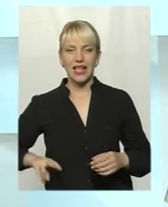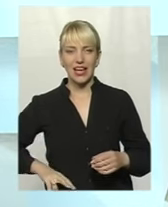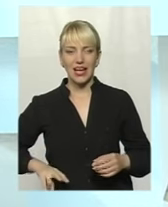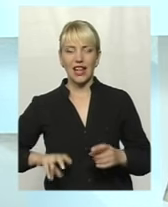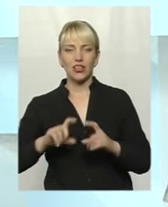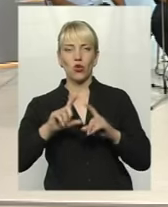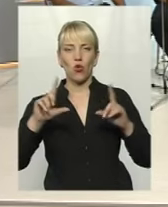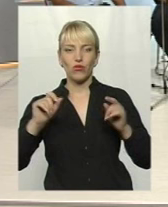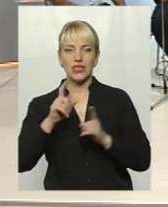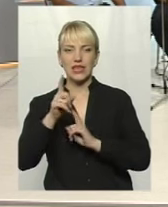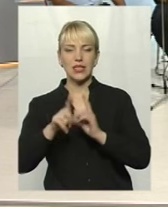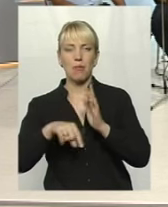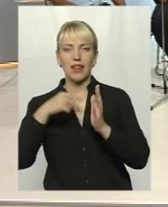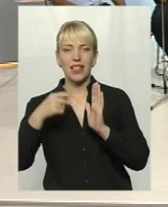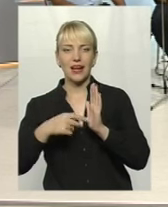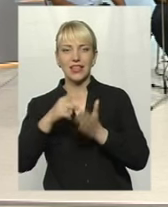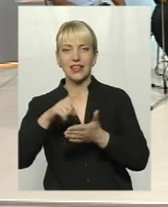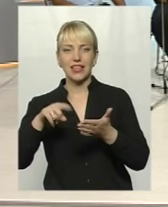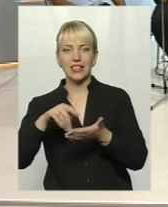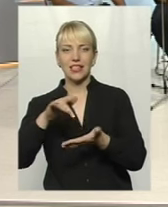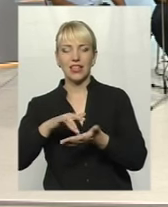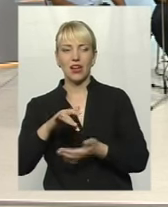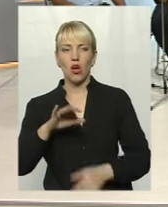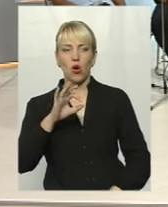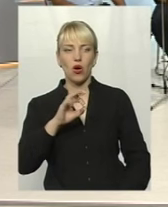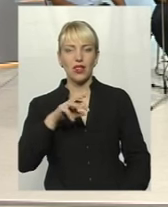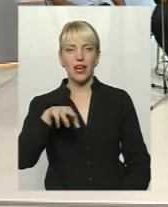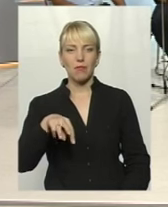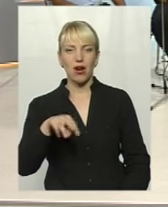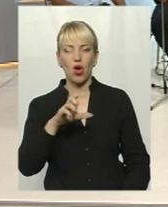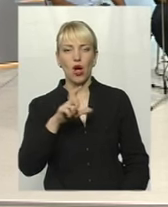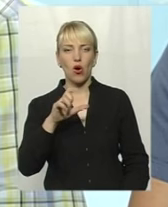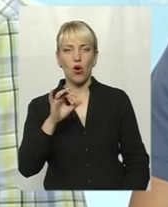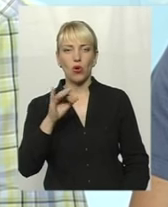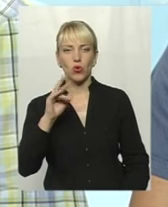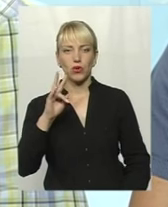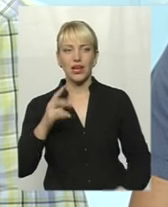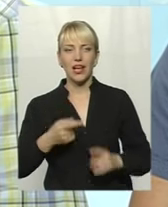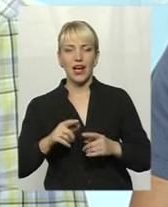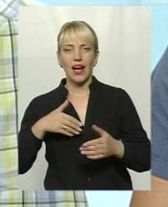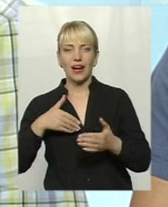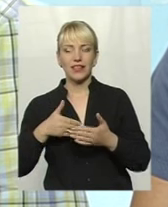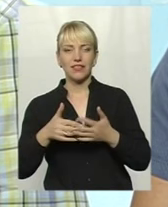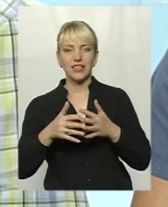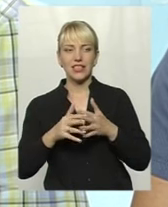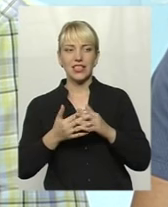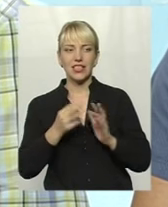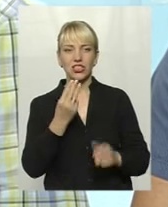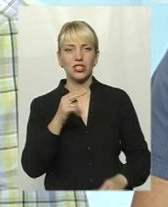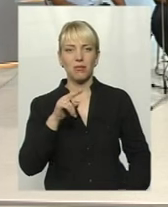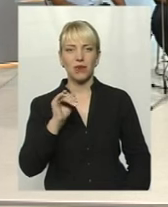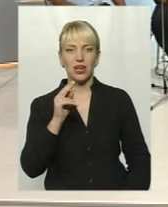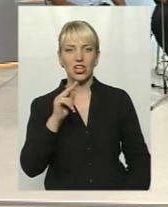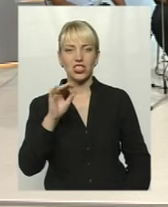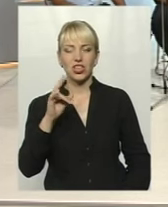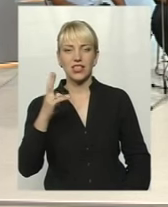децентралізації Хмельницької області, та Олег Маркович Харун, активіст того села Шпиченець, мешканець